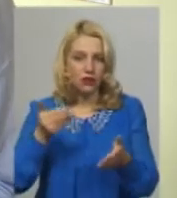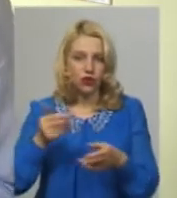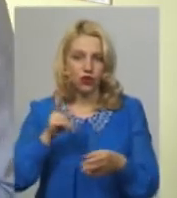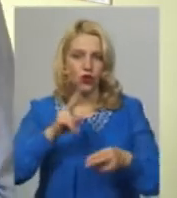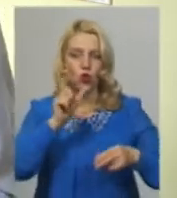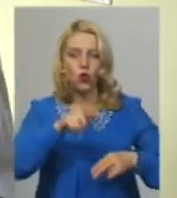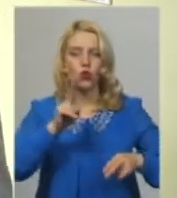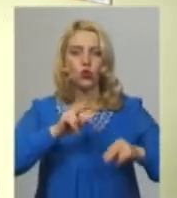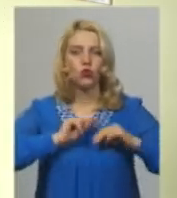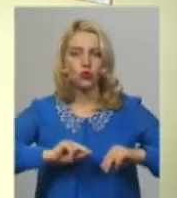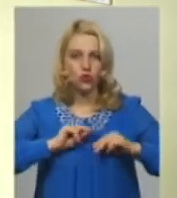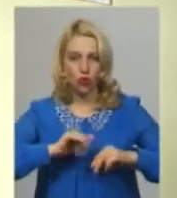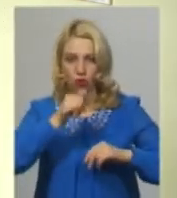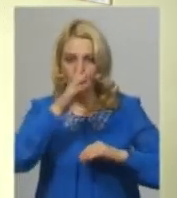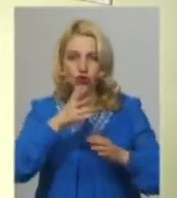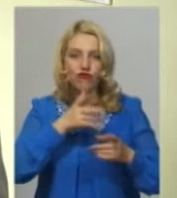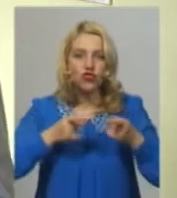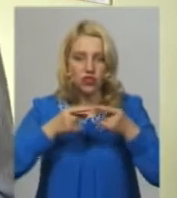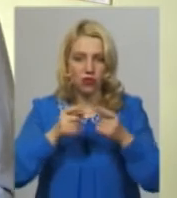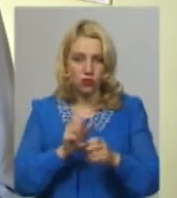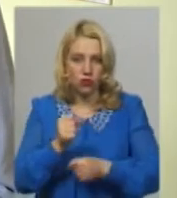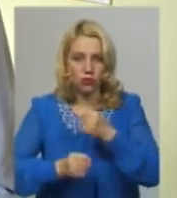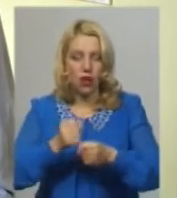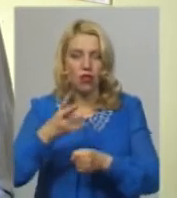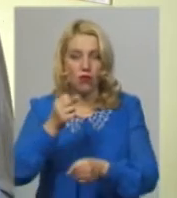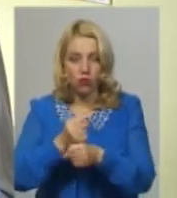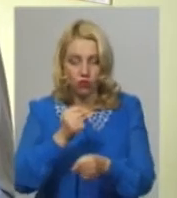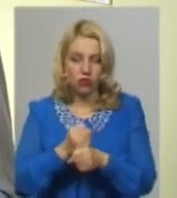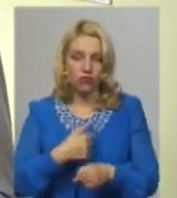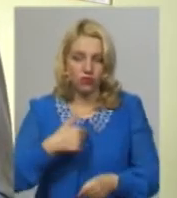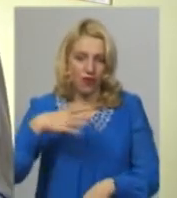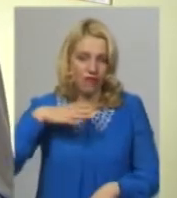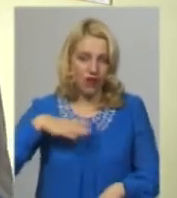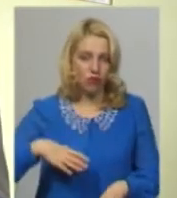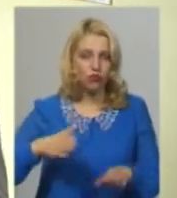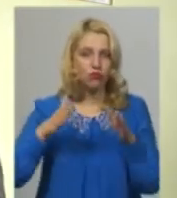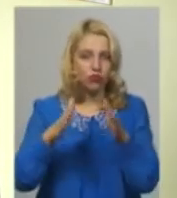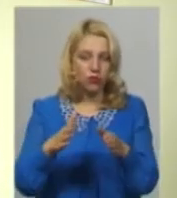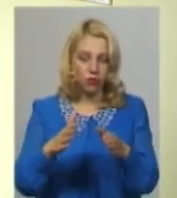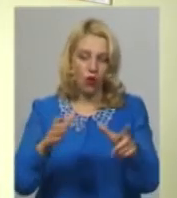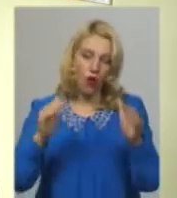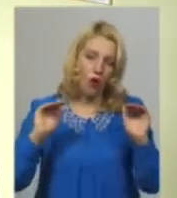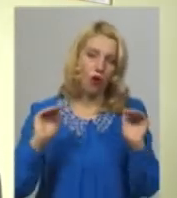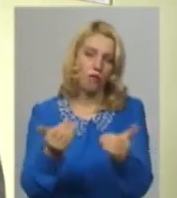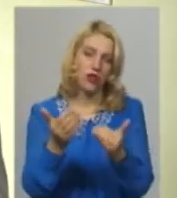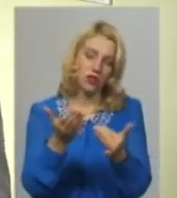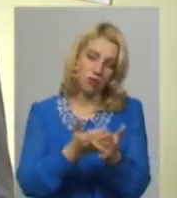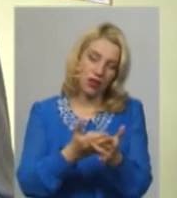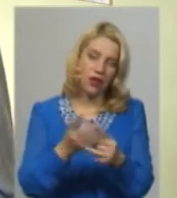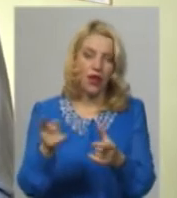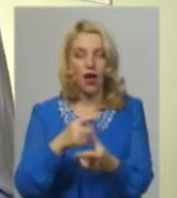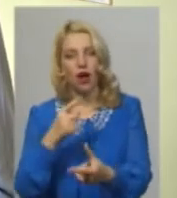від громадян, які не можуть дістатися на роботу, ми вимушені будемо або обмежити пільги, або